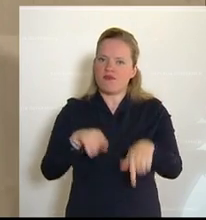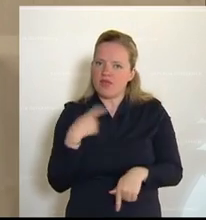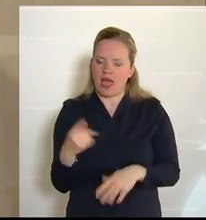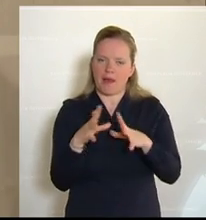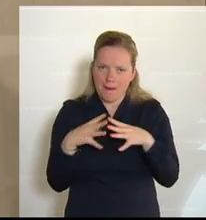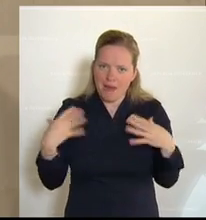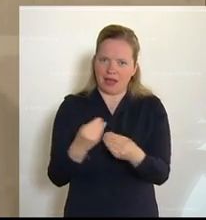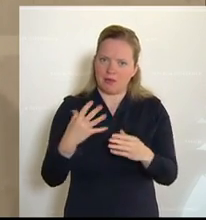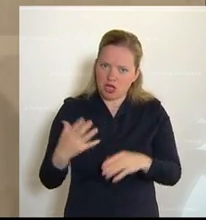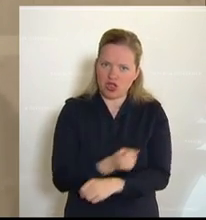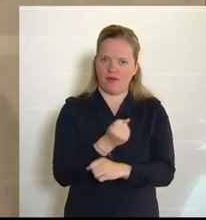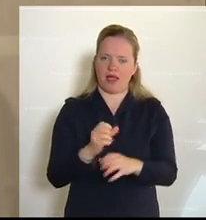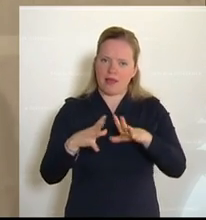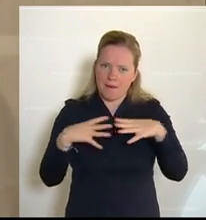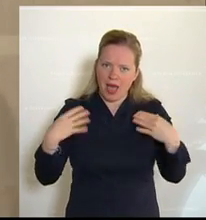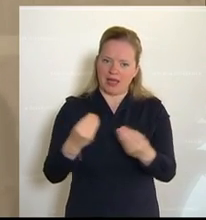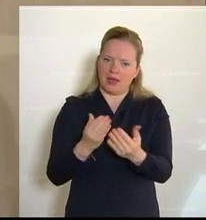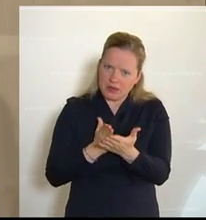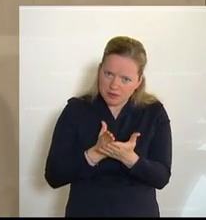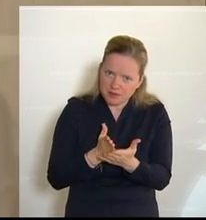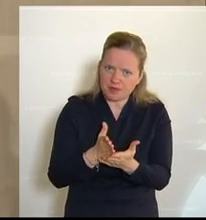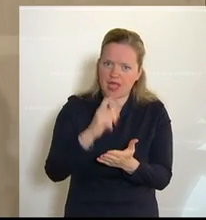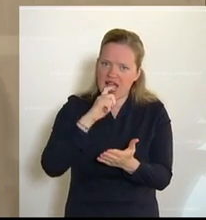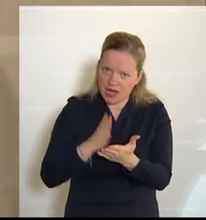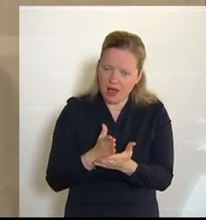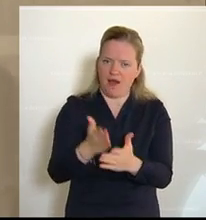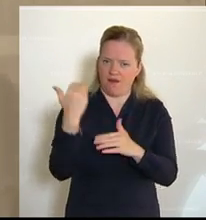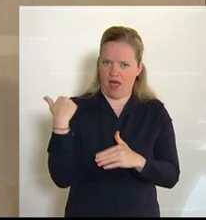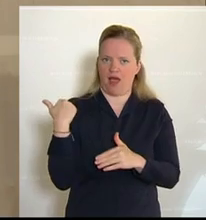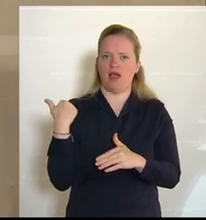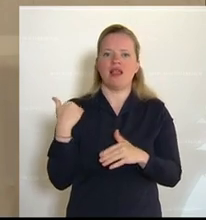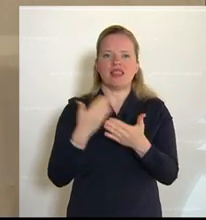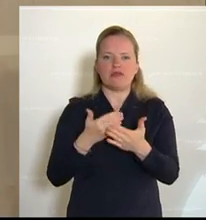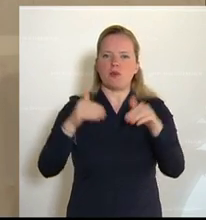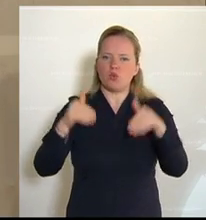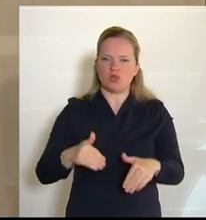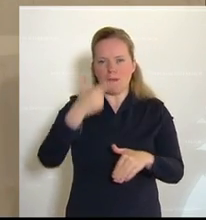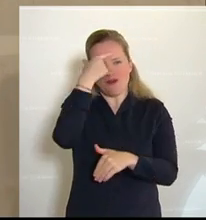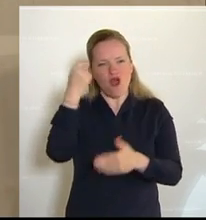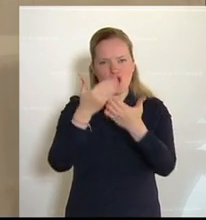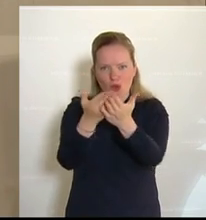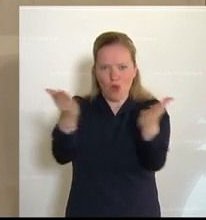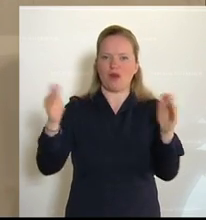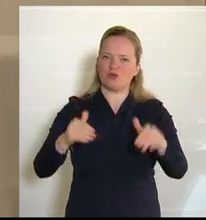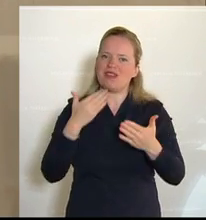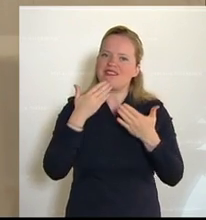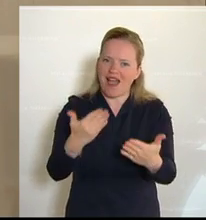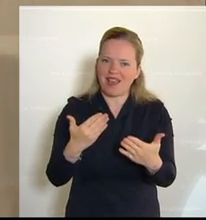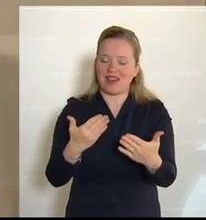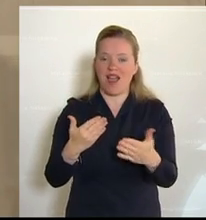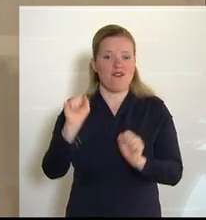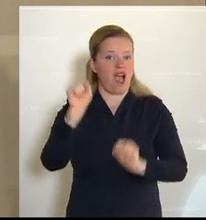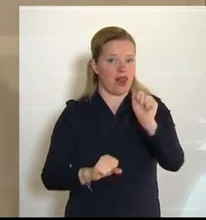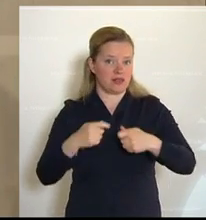Wir haben das gemeinsam durchgetragen. Wir müssen uns auch bedanken bei der gesamten Bevölkerung, die diese Verhaltensmaßregeln, die manchmal nicht leicht